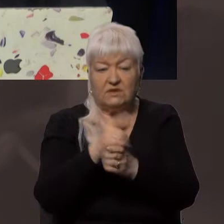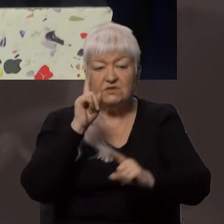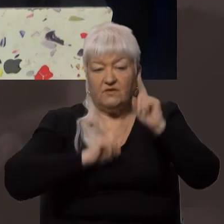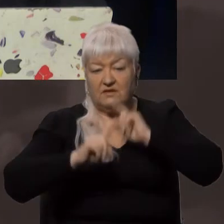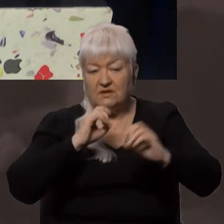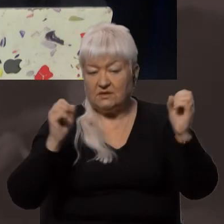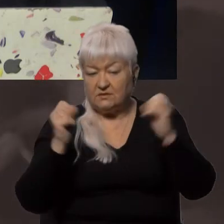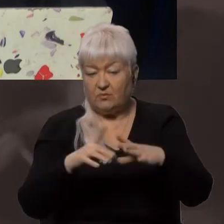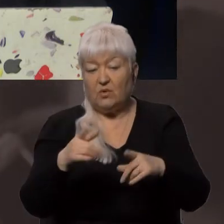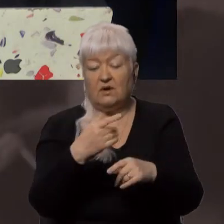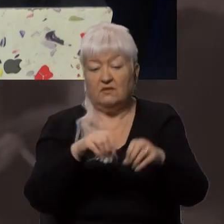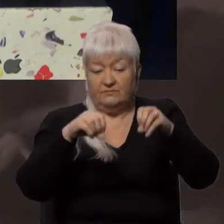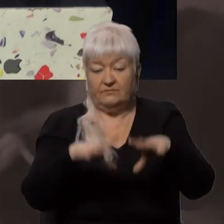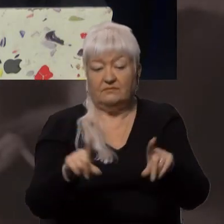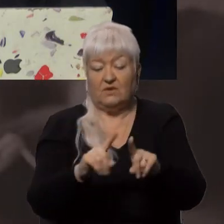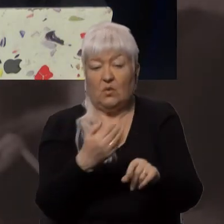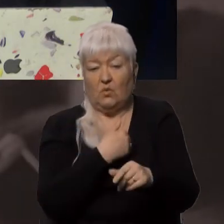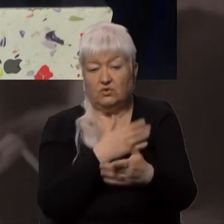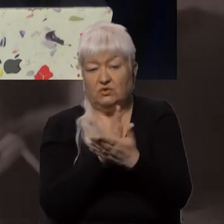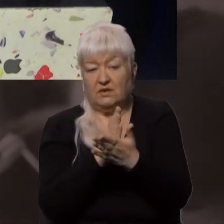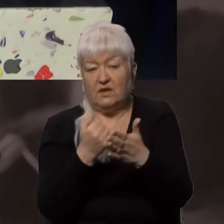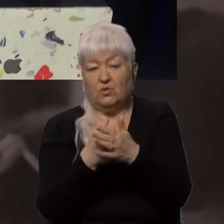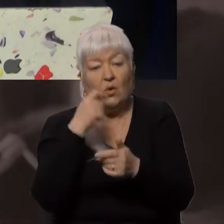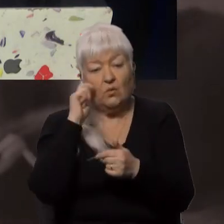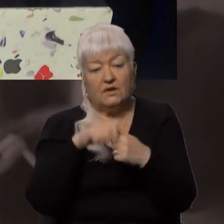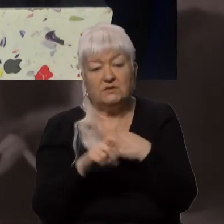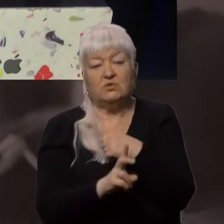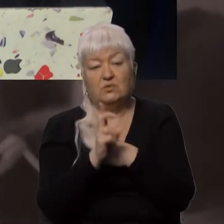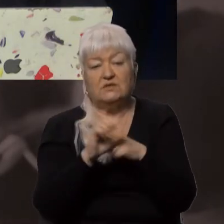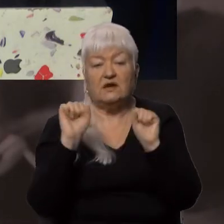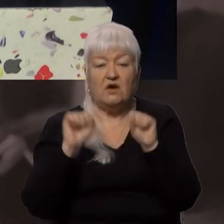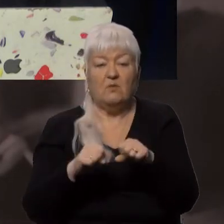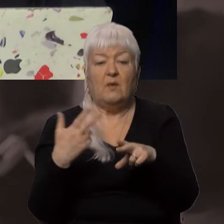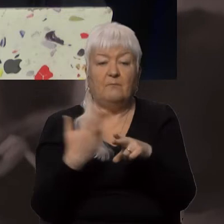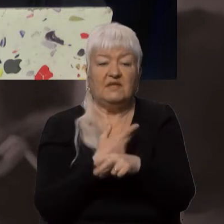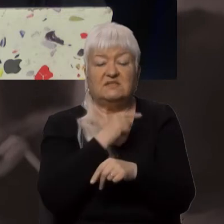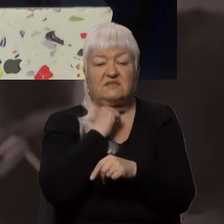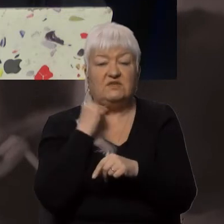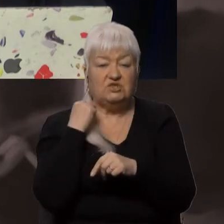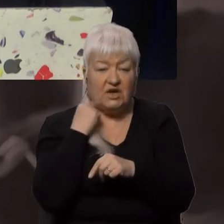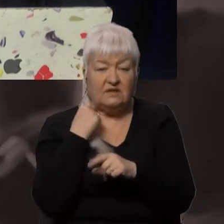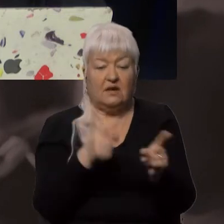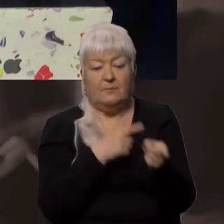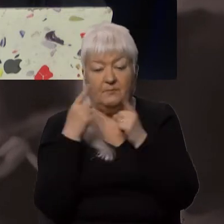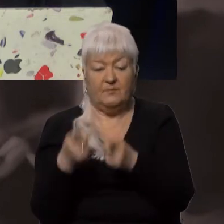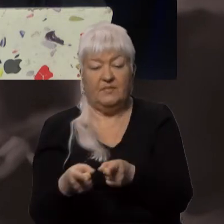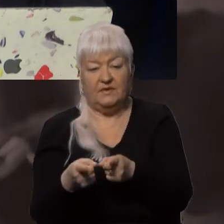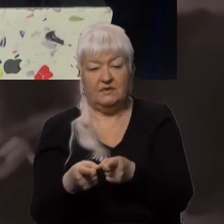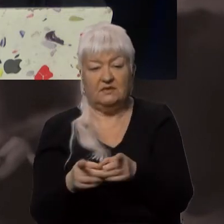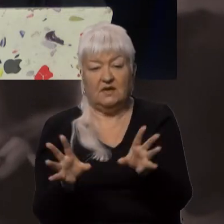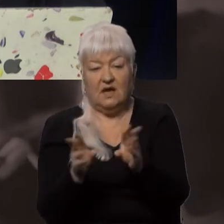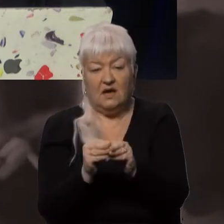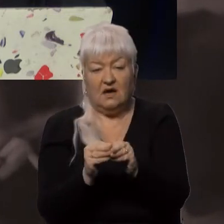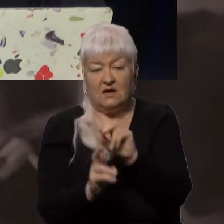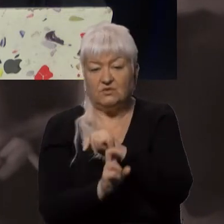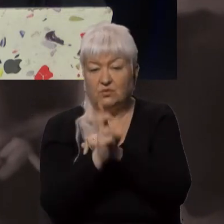що вони хочуть належати до української церкви. І, звичайно, можуть і без священника перейти разом з